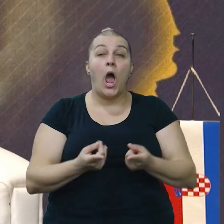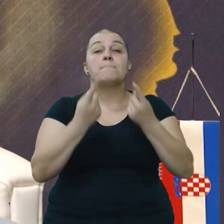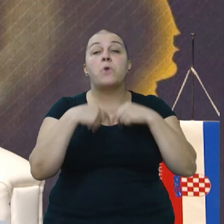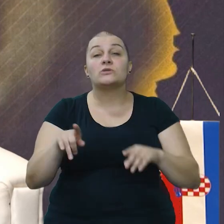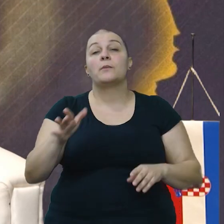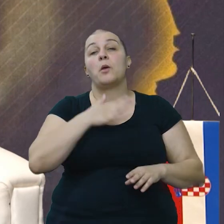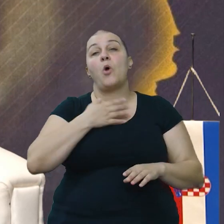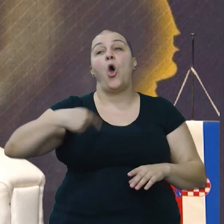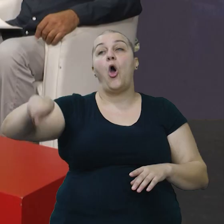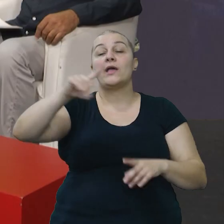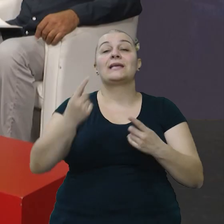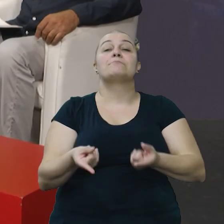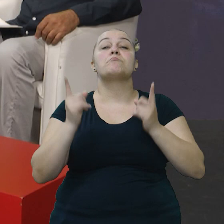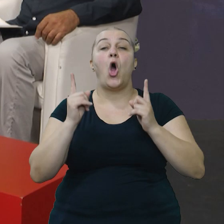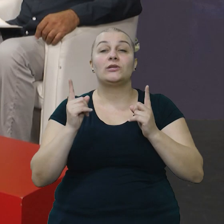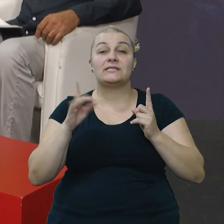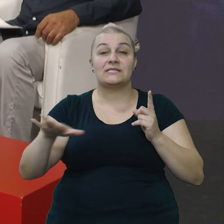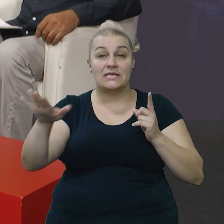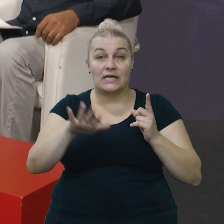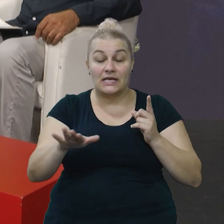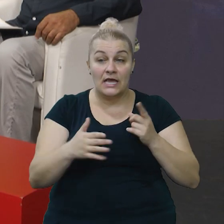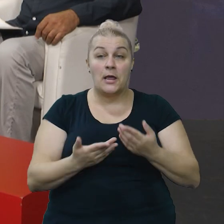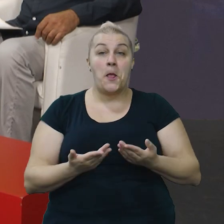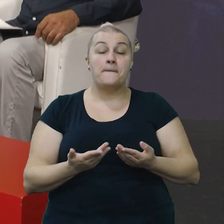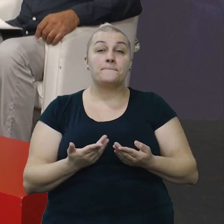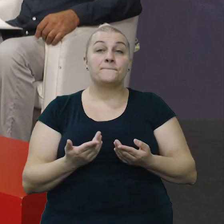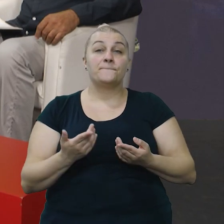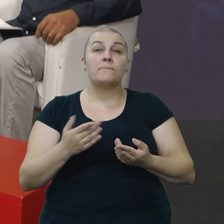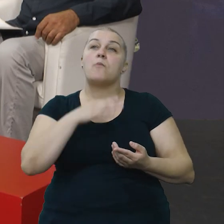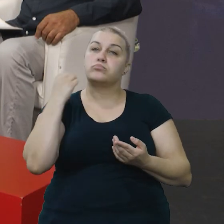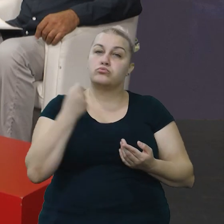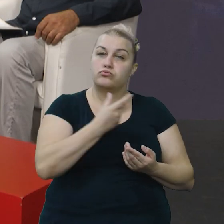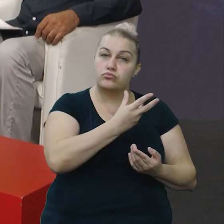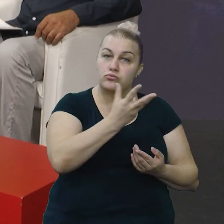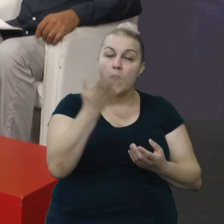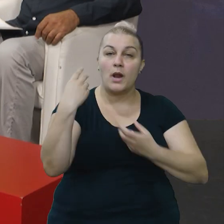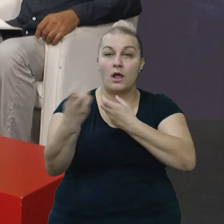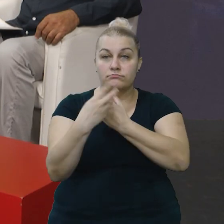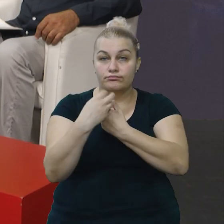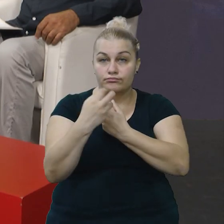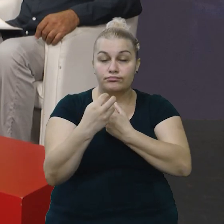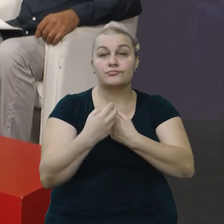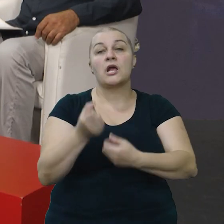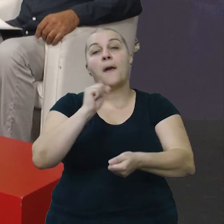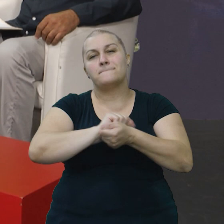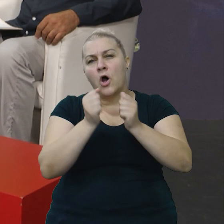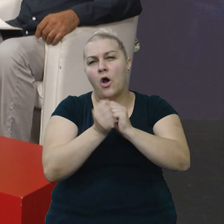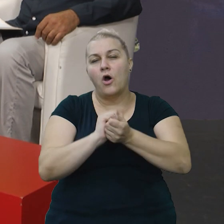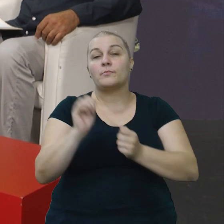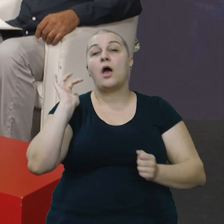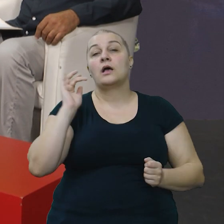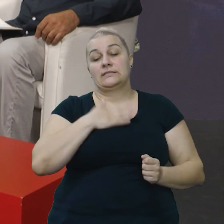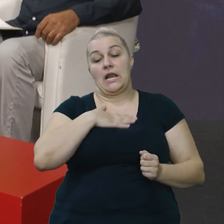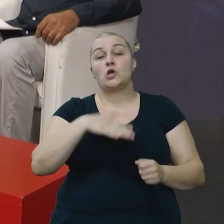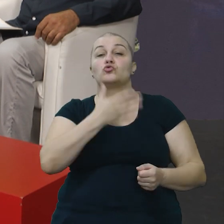moje imoćane, koji su ne tako malobrojni, dali obol i borbu za